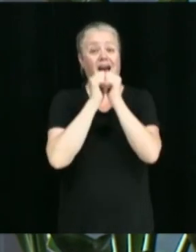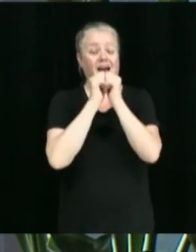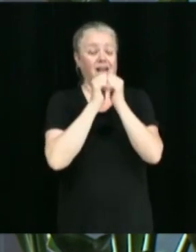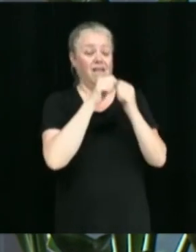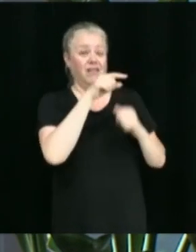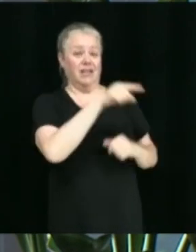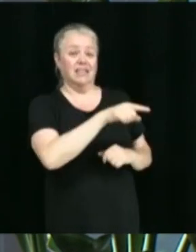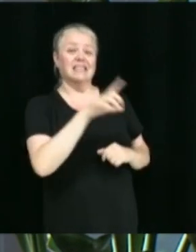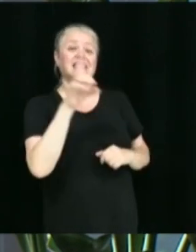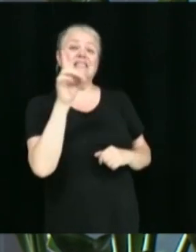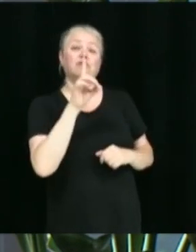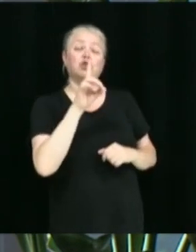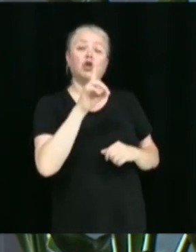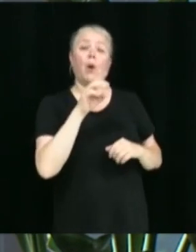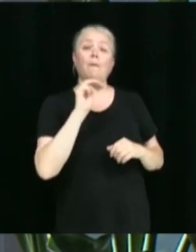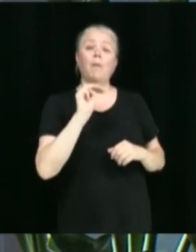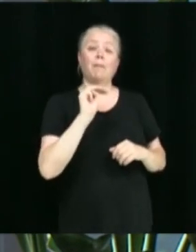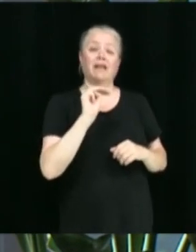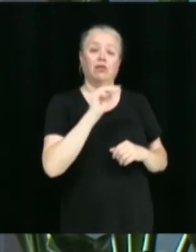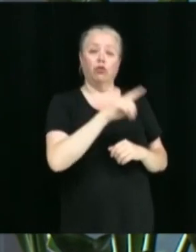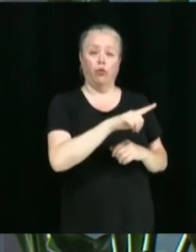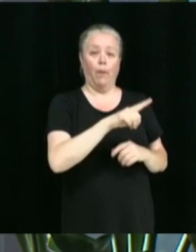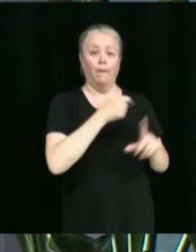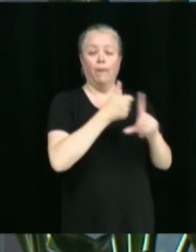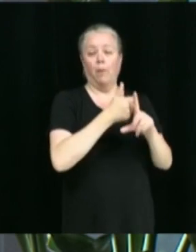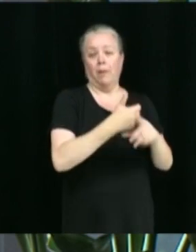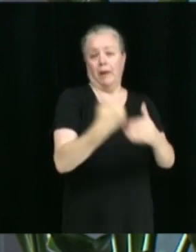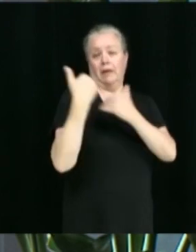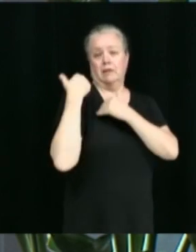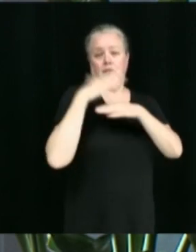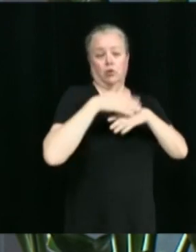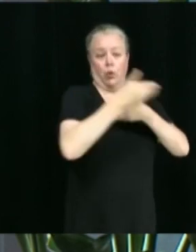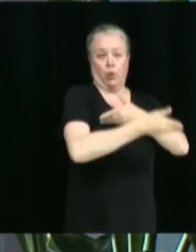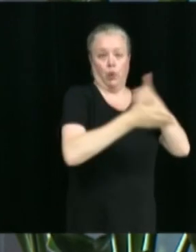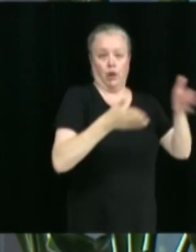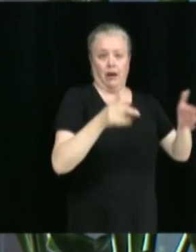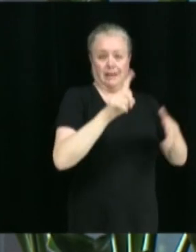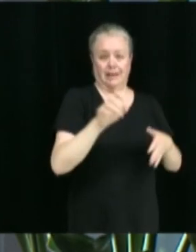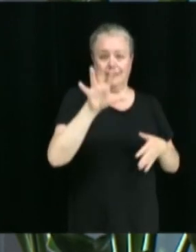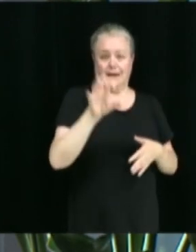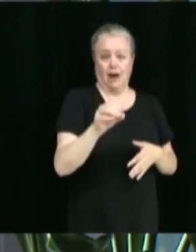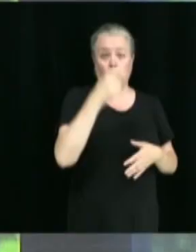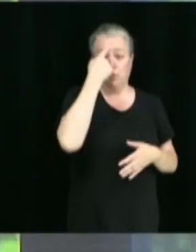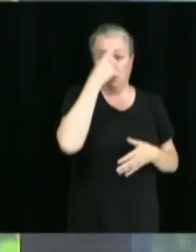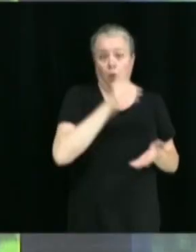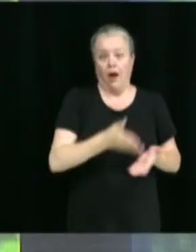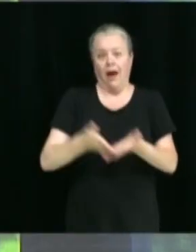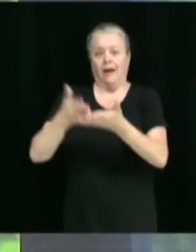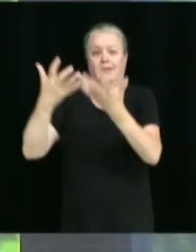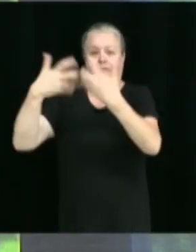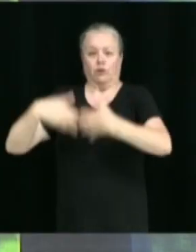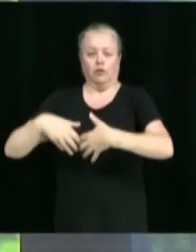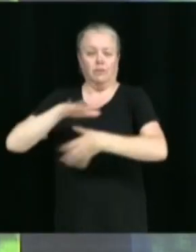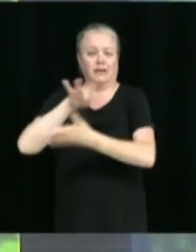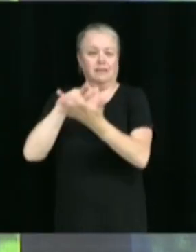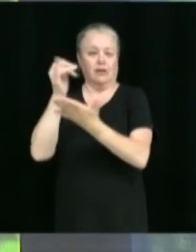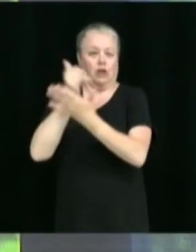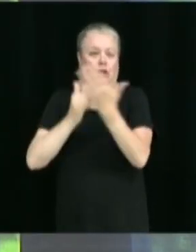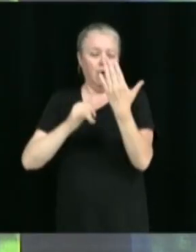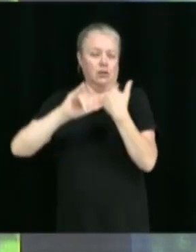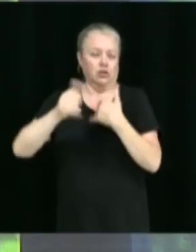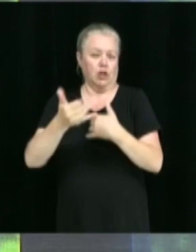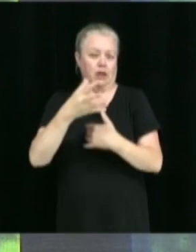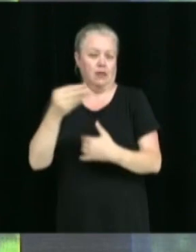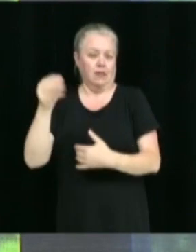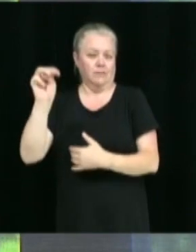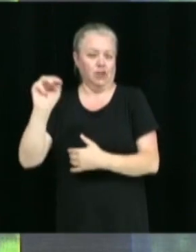gestionnaire du Carré 150, concernant l'aide au fonctionnement du Centre d'art Jacques et Michel Auger. Super. Yannick